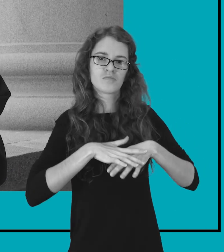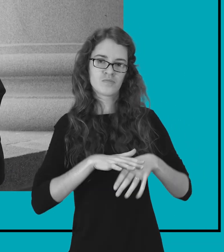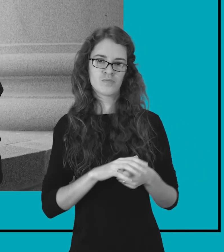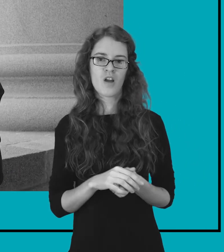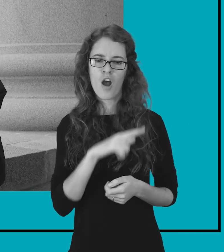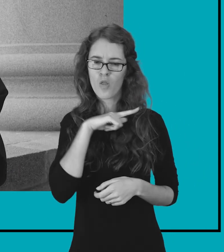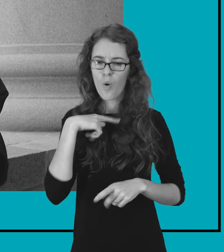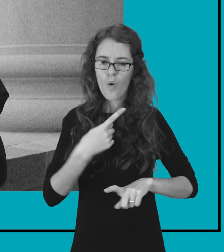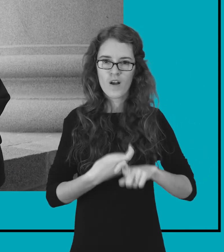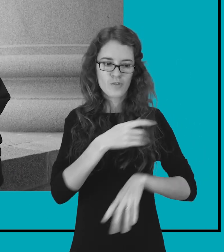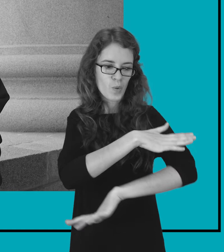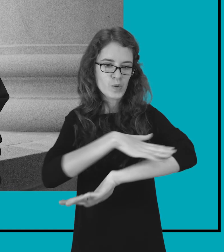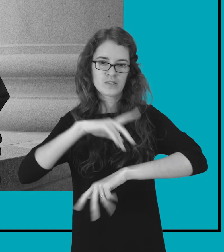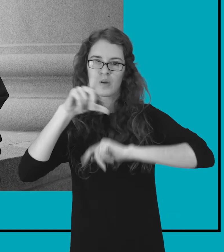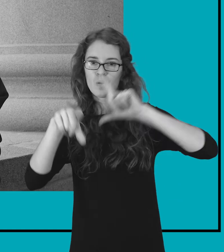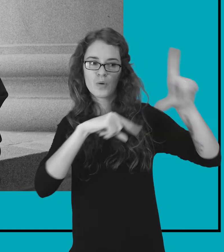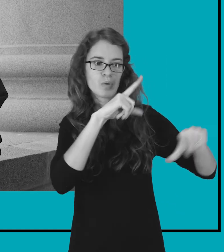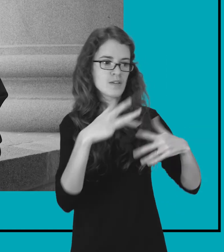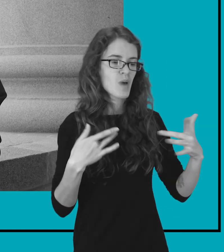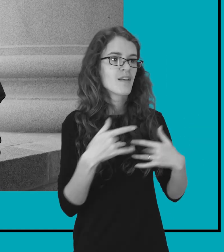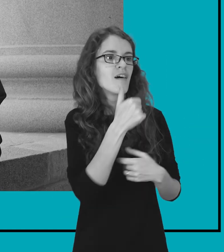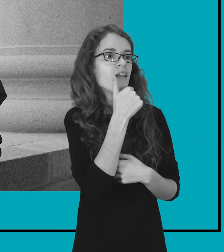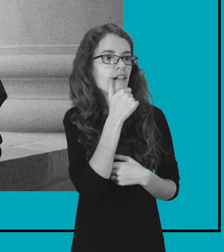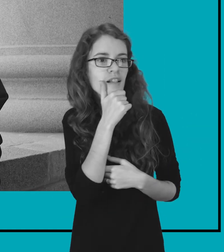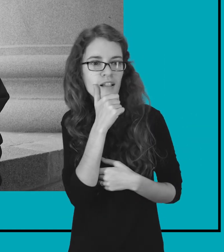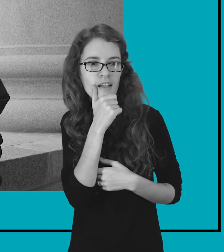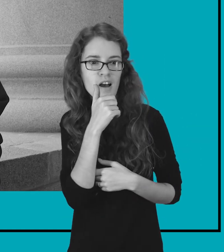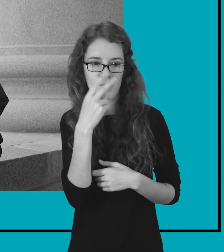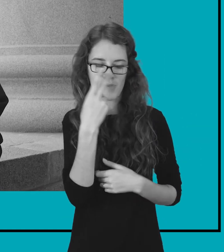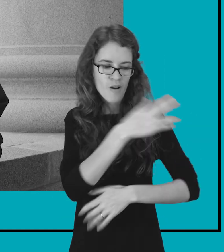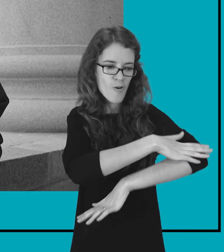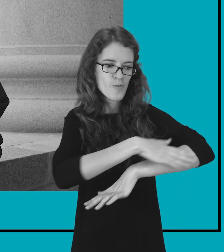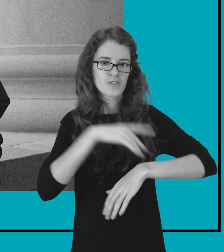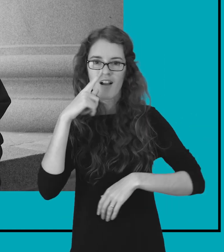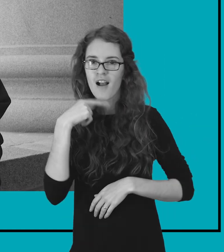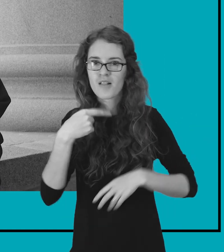spektaklių matęs užsienyje ir užsienio kalba, kurios aš nesuprantu.